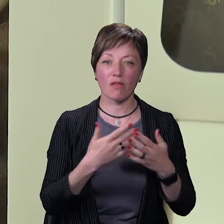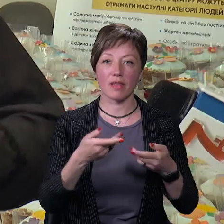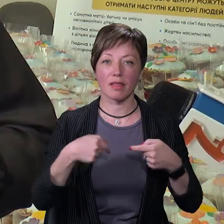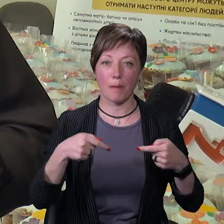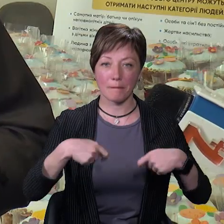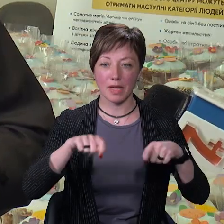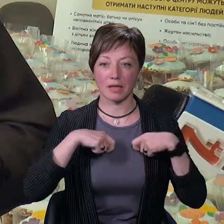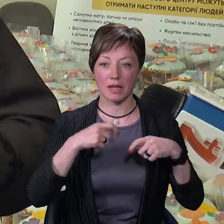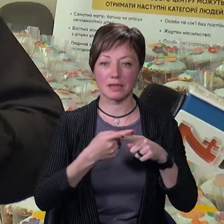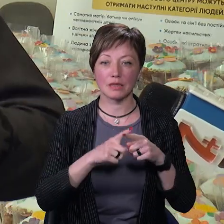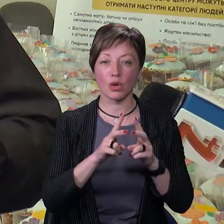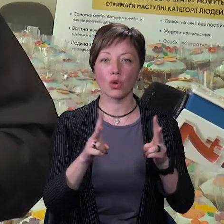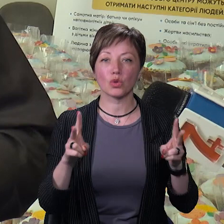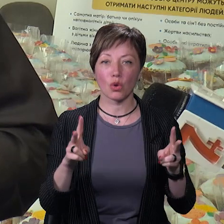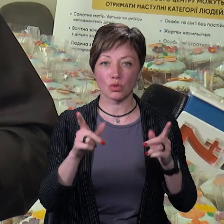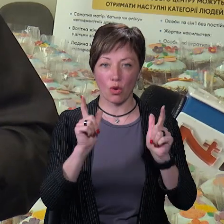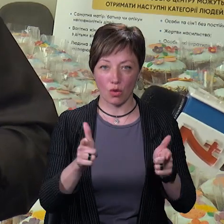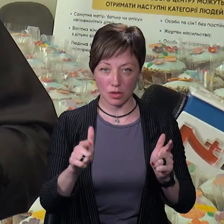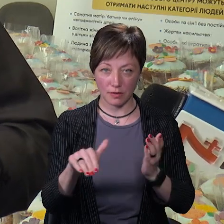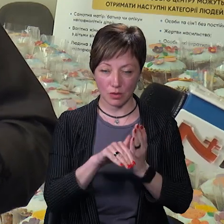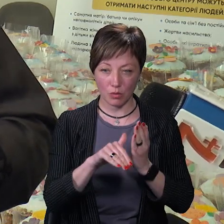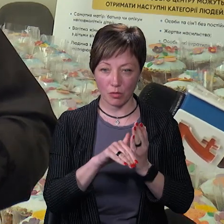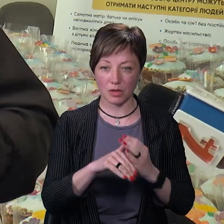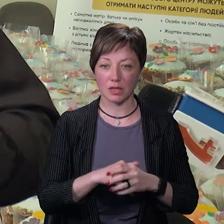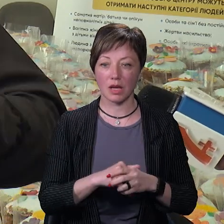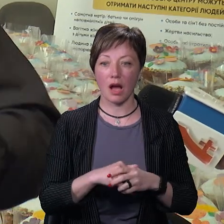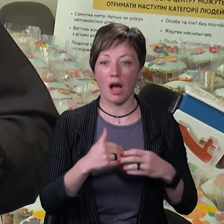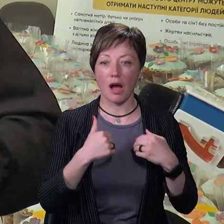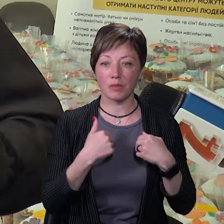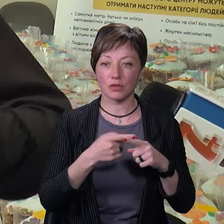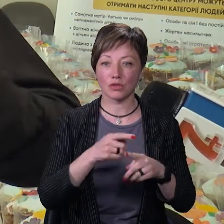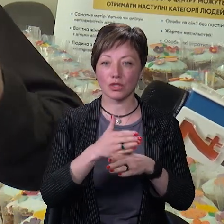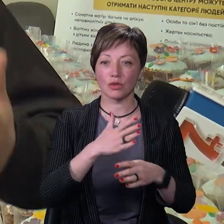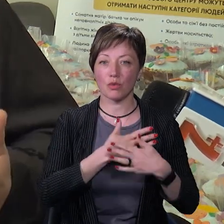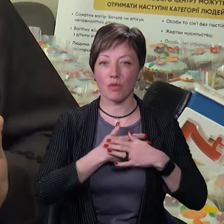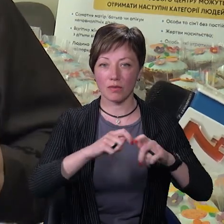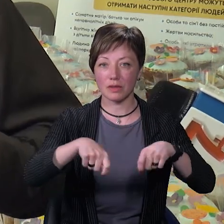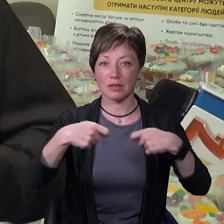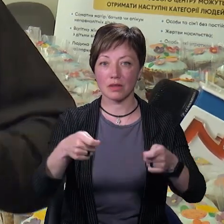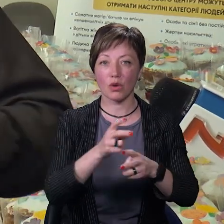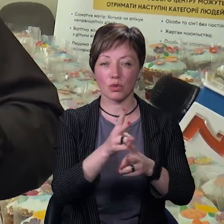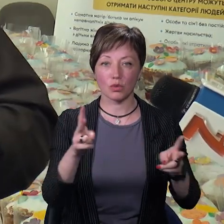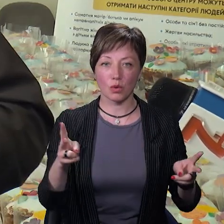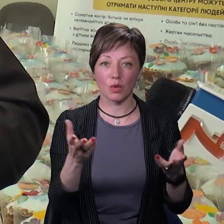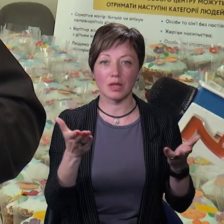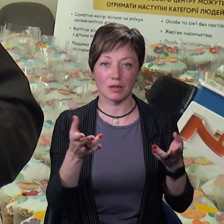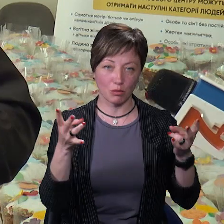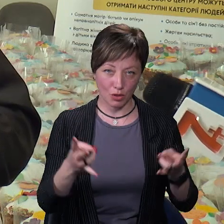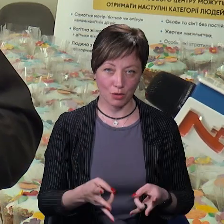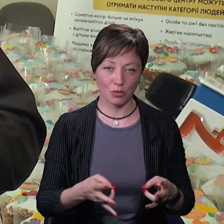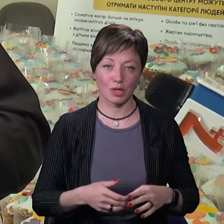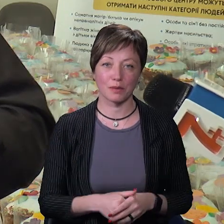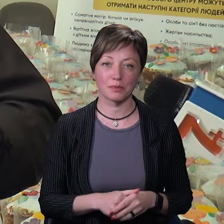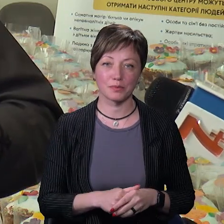нам передали ці, хто зголосився нам допомогти. А ми вже цю частинку любові несемо до тих, хто десь її